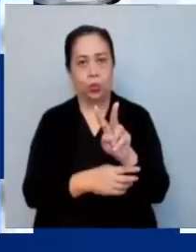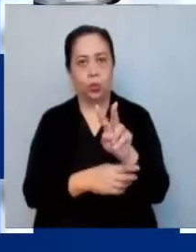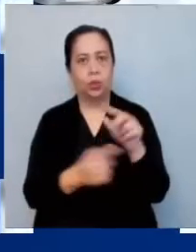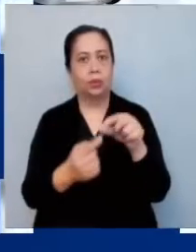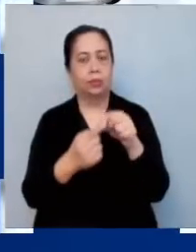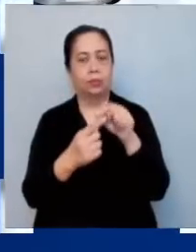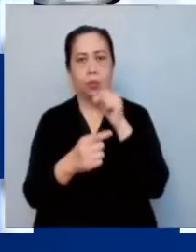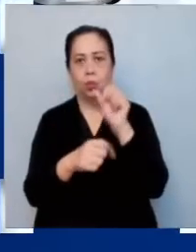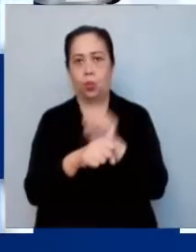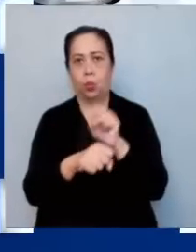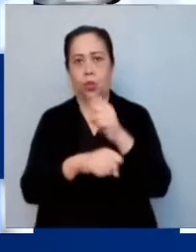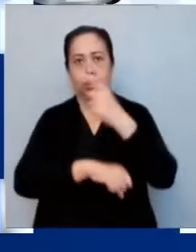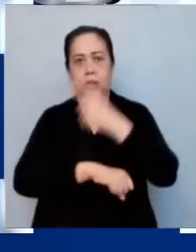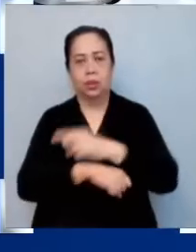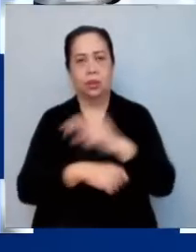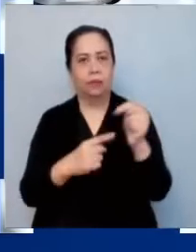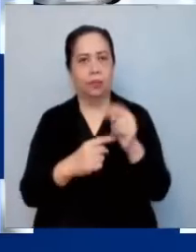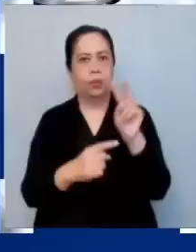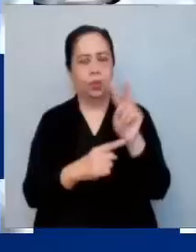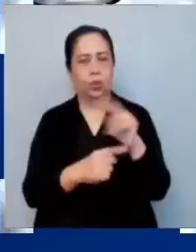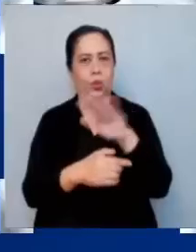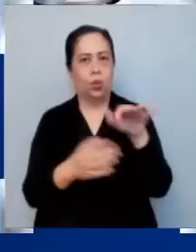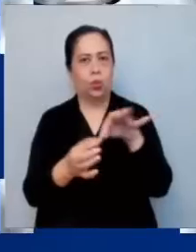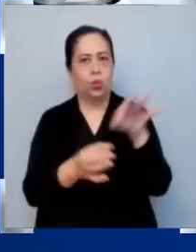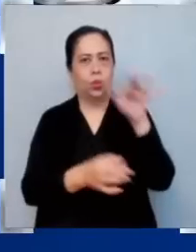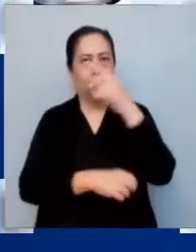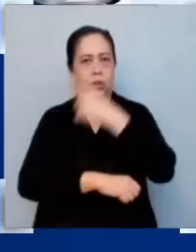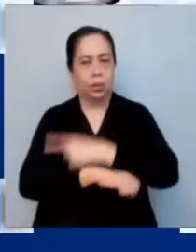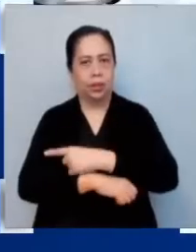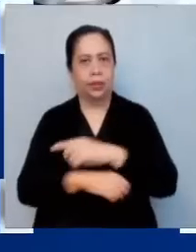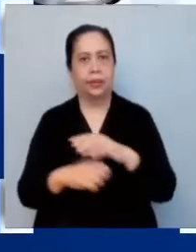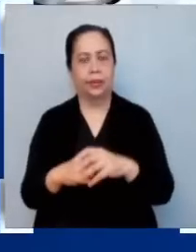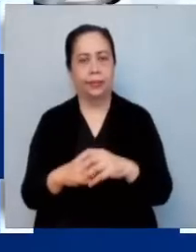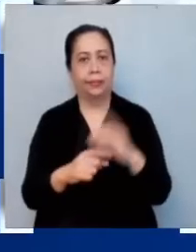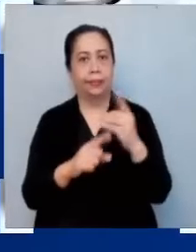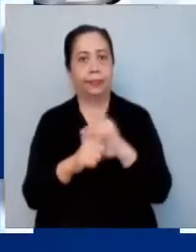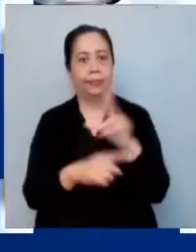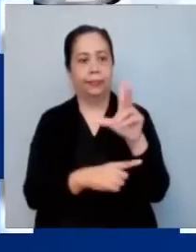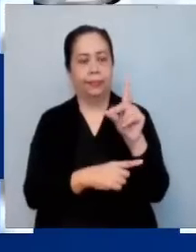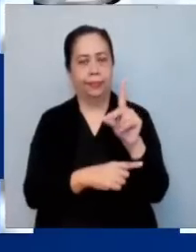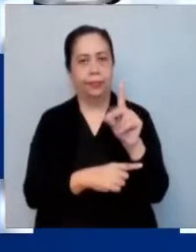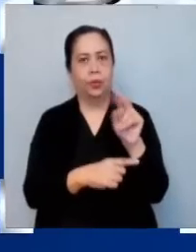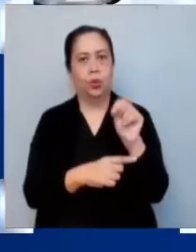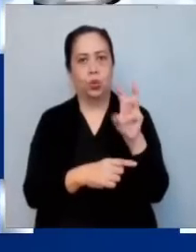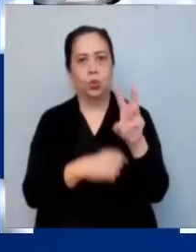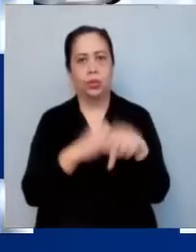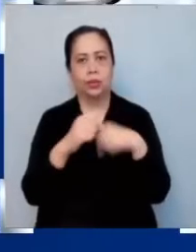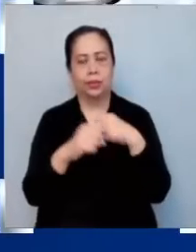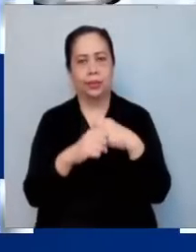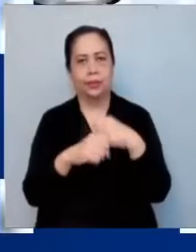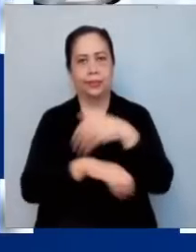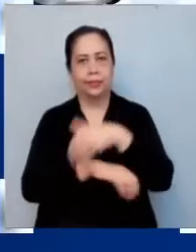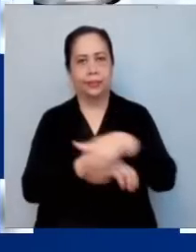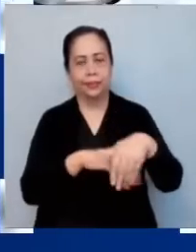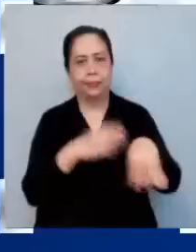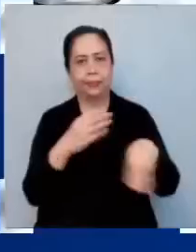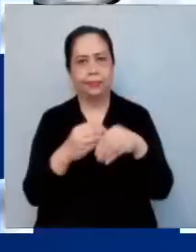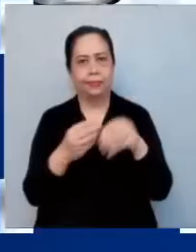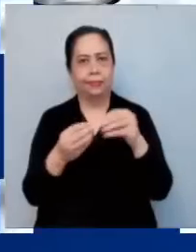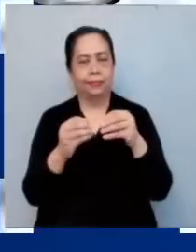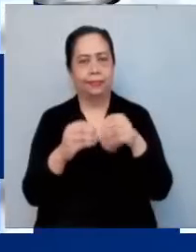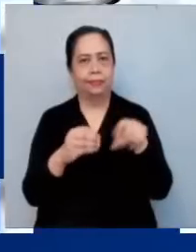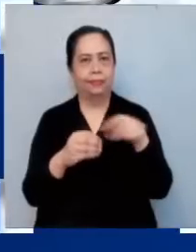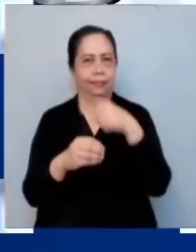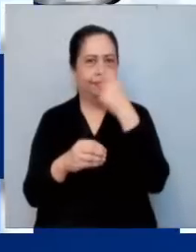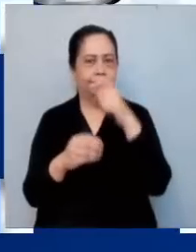-working day ang November 2 na All Souls Day at December 31 na New Year's Eve. Madaragdagan pa ang bila ng holiday dahil sa